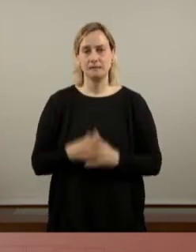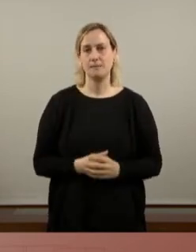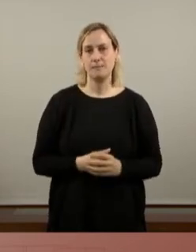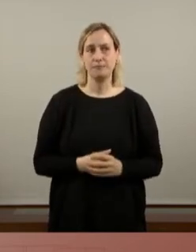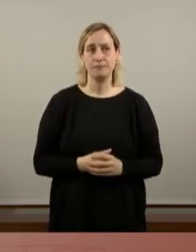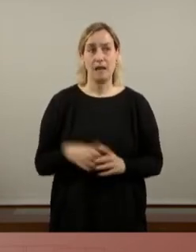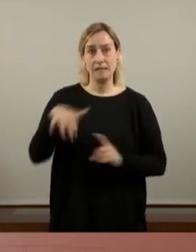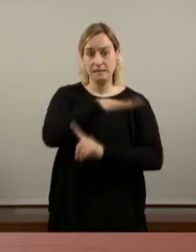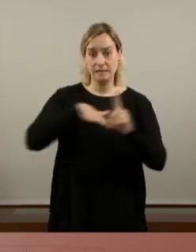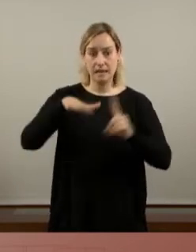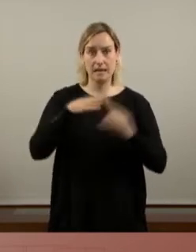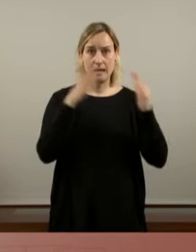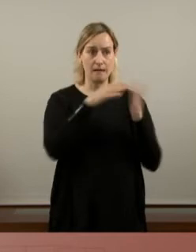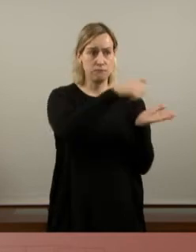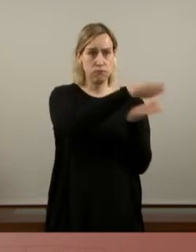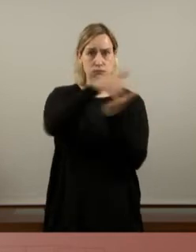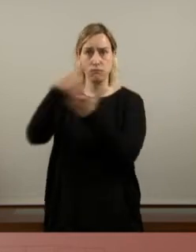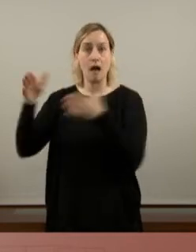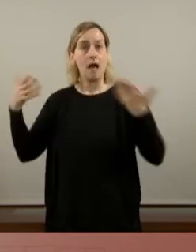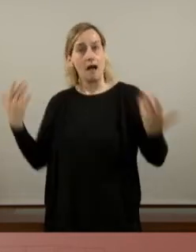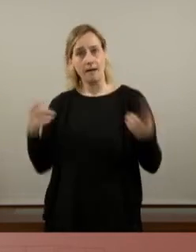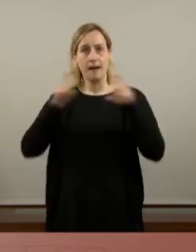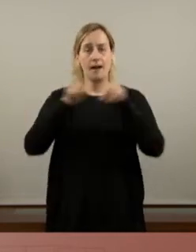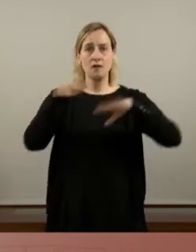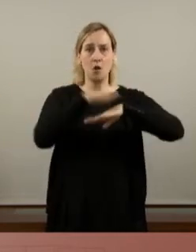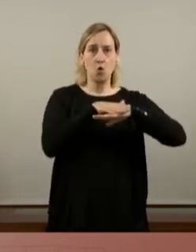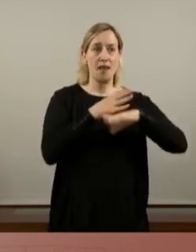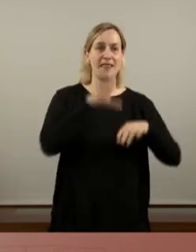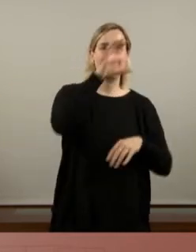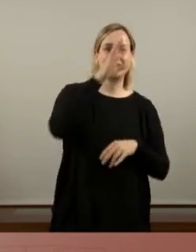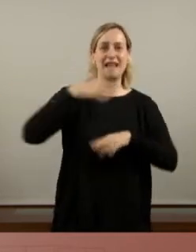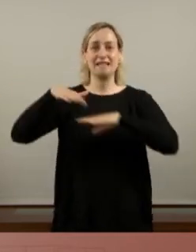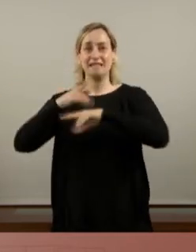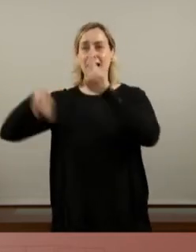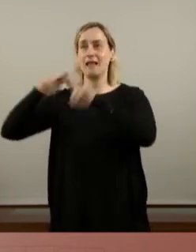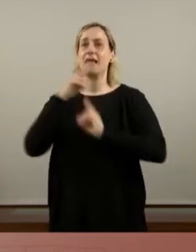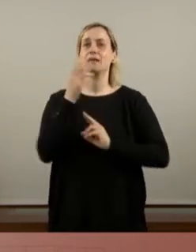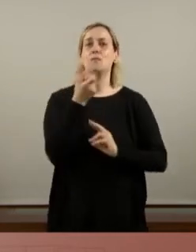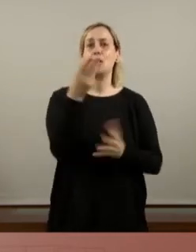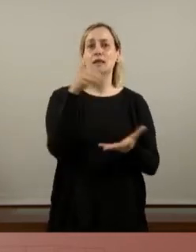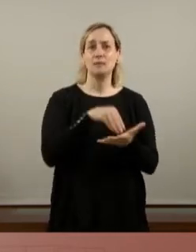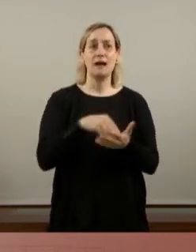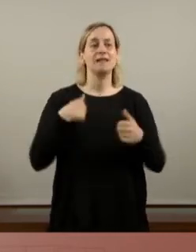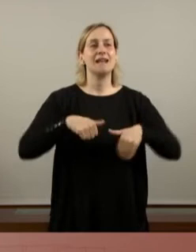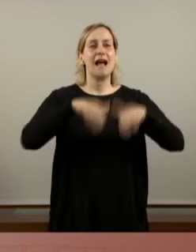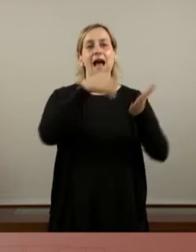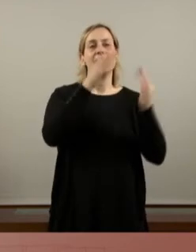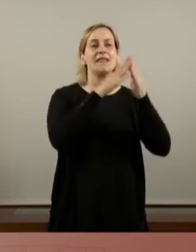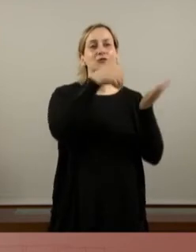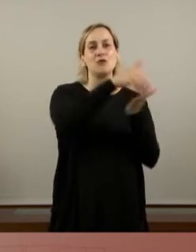hi tenim gent desnonada malgrat el govern de l'Estat i de la Generalitat ha dit reiterades vegades que aturaven els desnonaments.